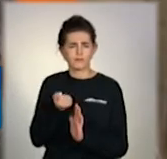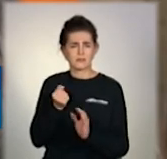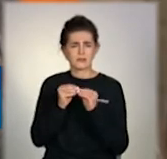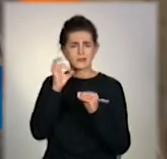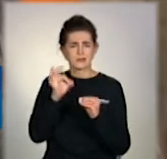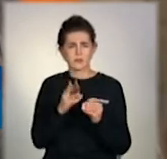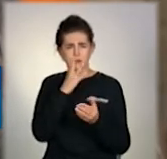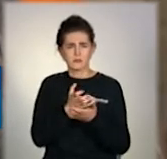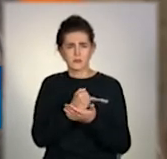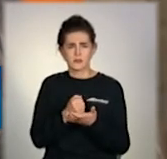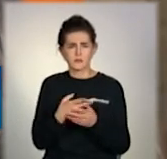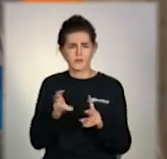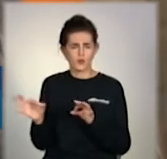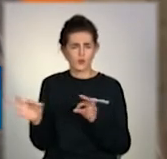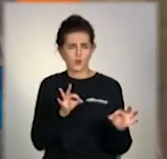Взагалі ні о чому, мізер.